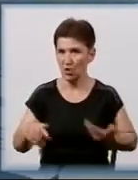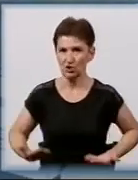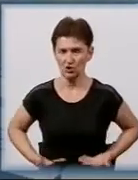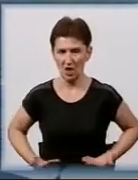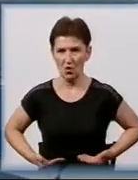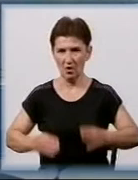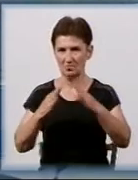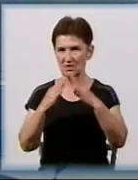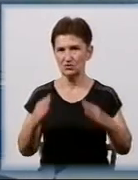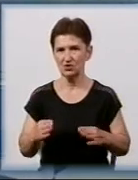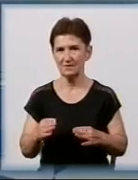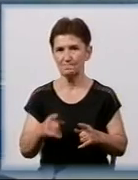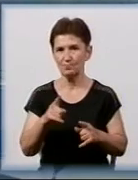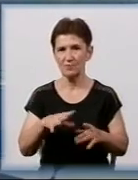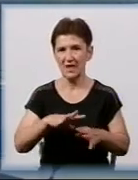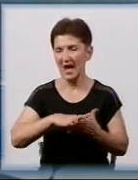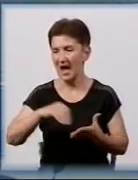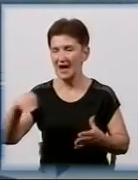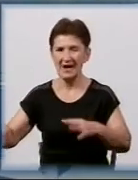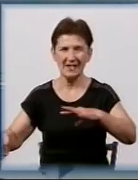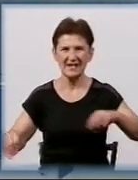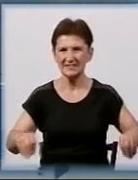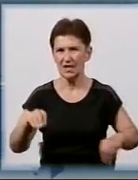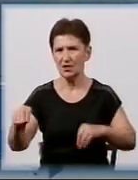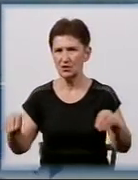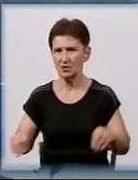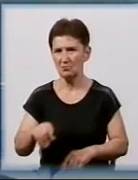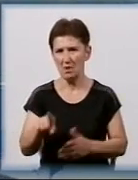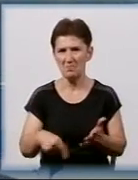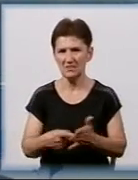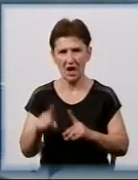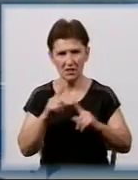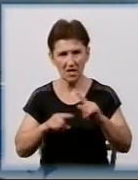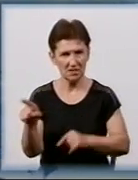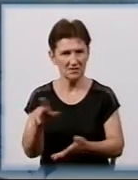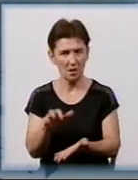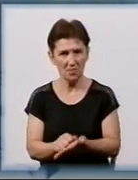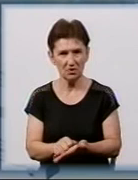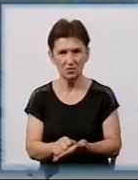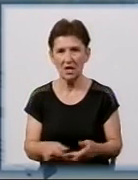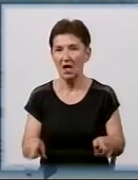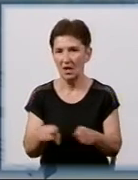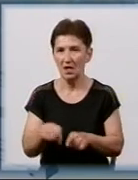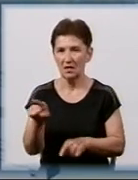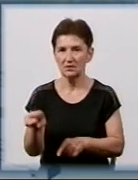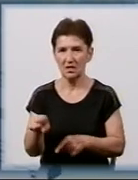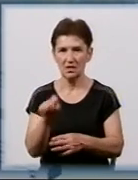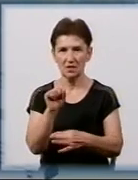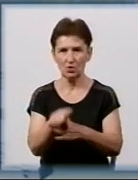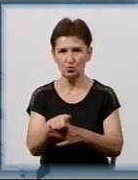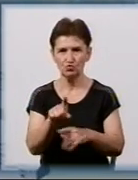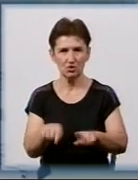Розселенням займалося управління надзвичайних ситуацій міської ради, тому таке доручення я дам